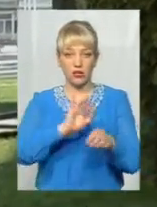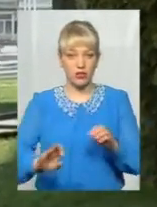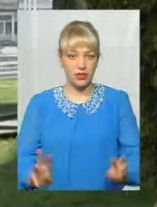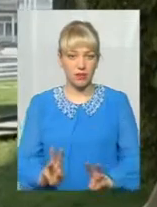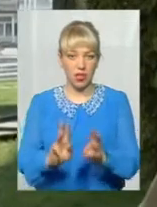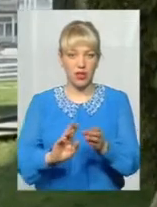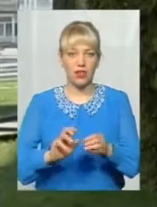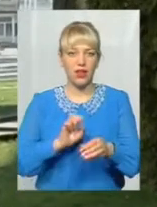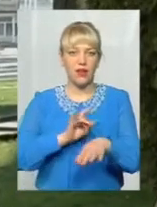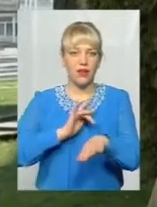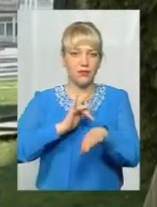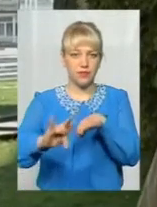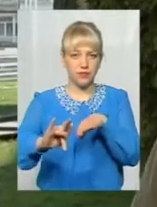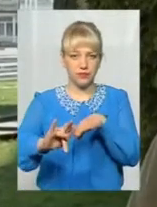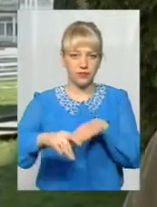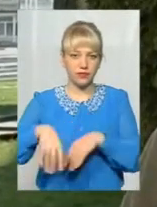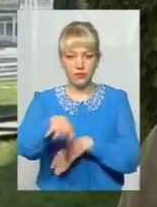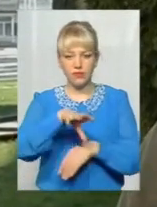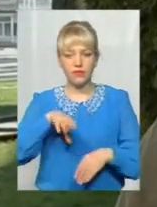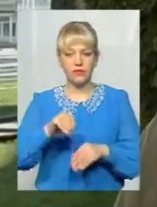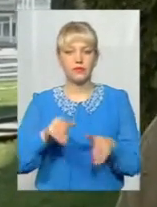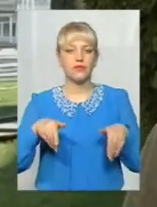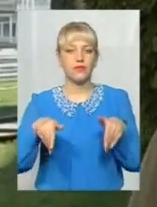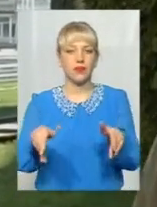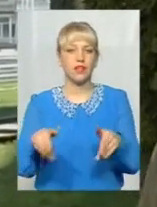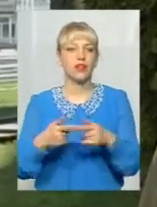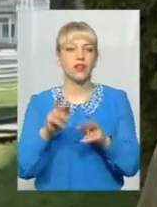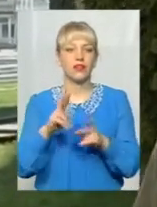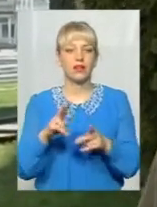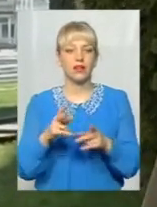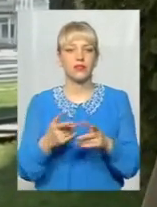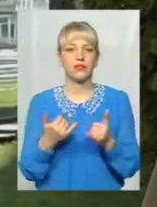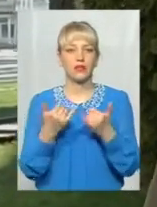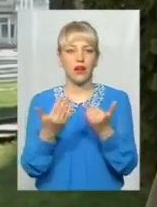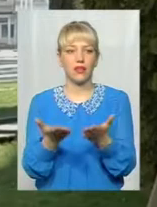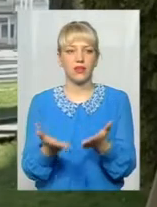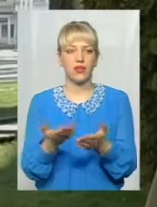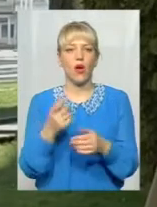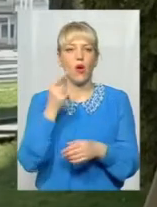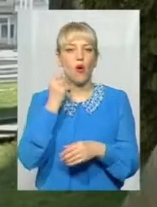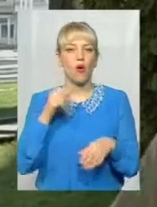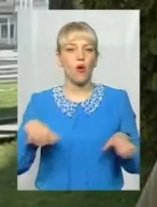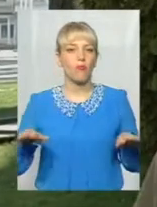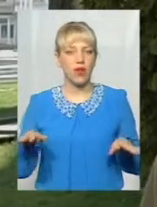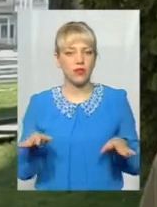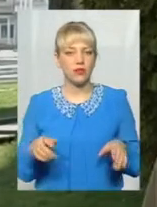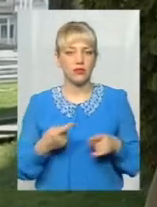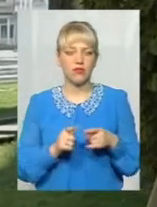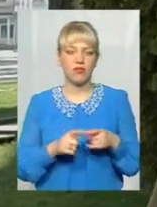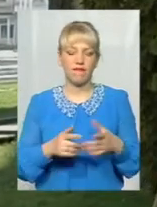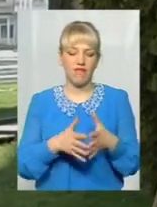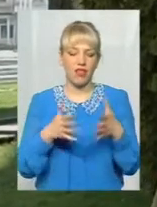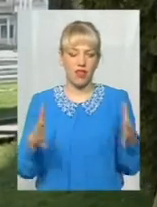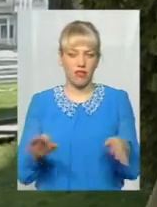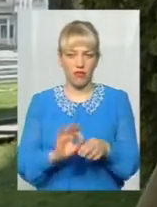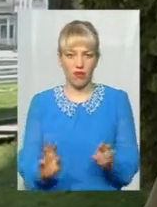навколо в велику ділянку, як для тих комах, для них дуже велика ділянка.